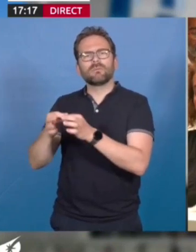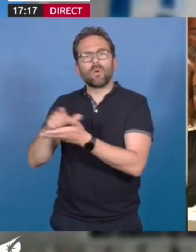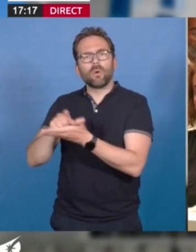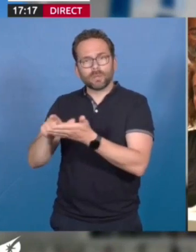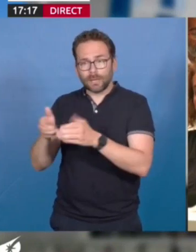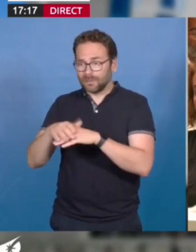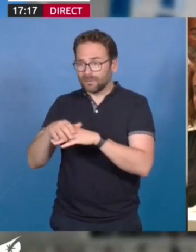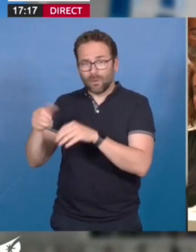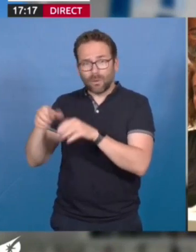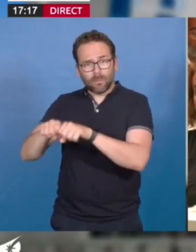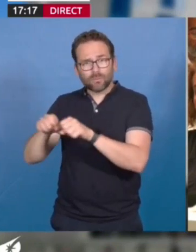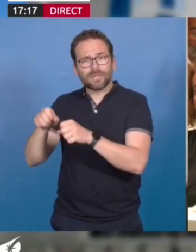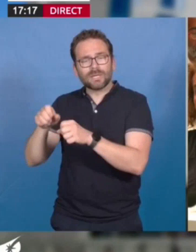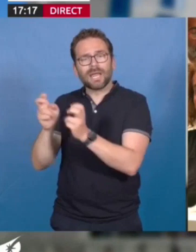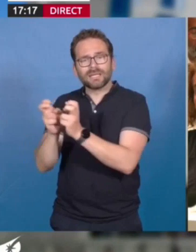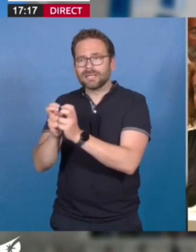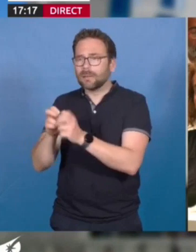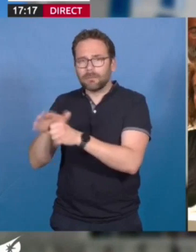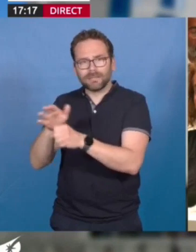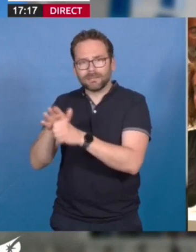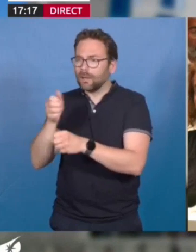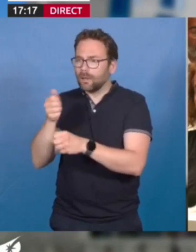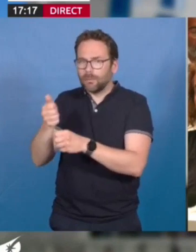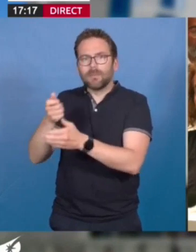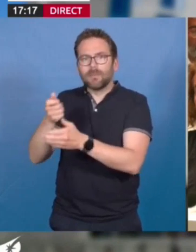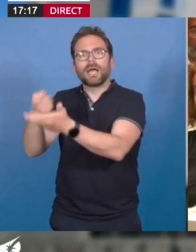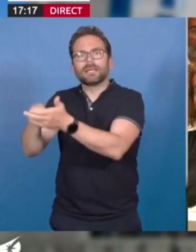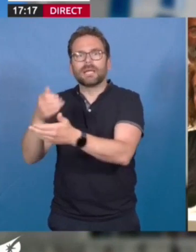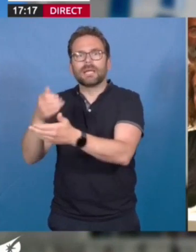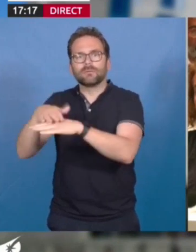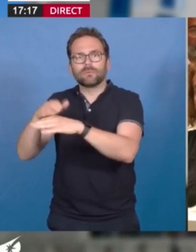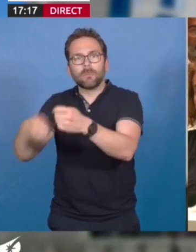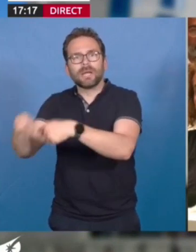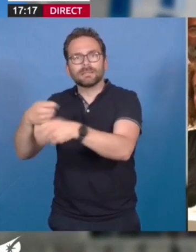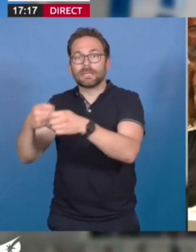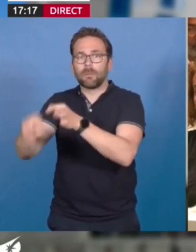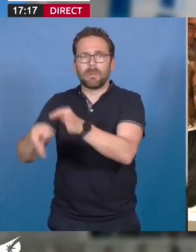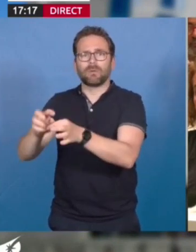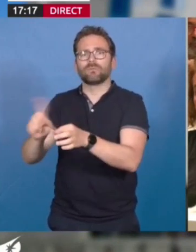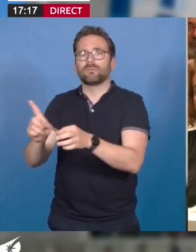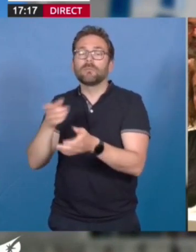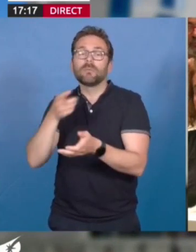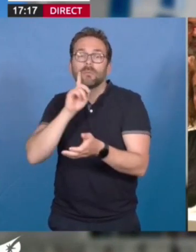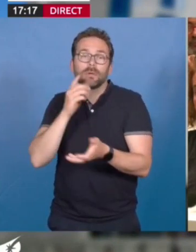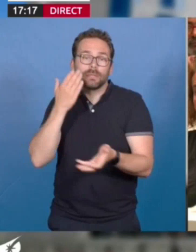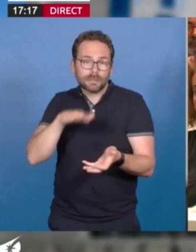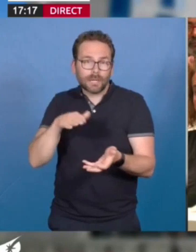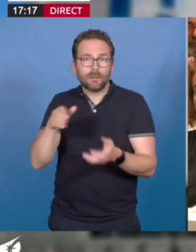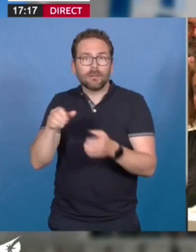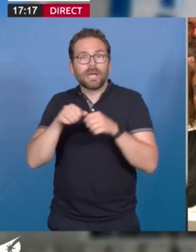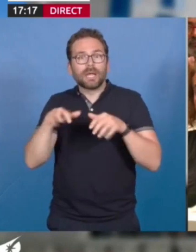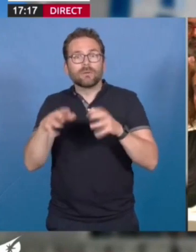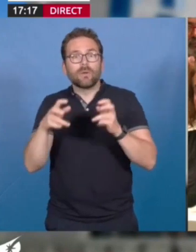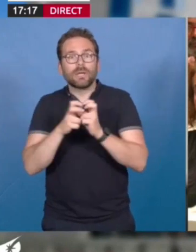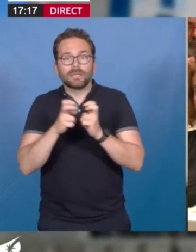assez d'électricité pour se passer d'un complément d'achat d'énergie sur le marché. Pas du tout renouvelable puisque, comme vous le savez, le réseau électrique